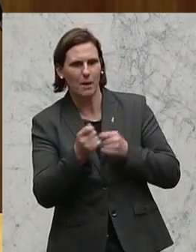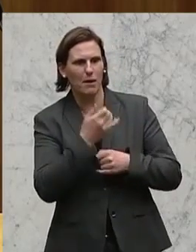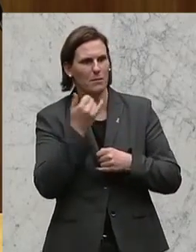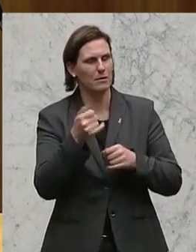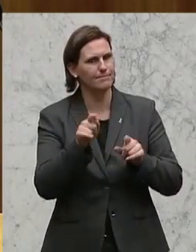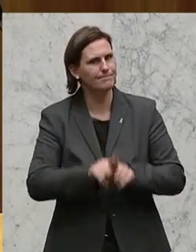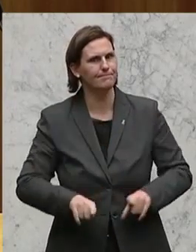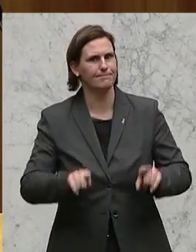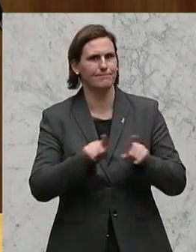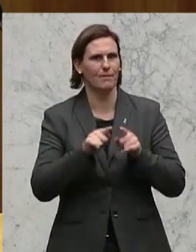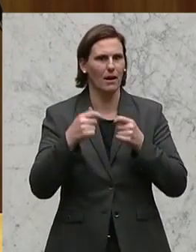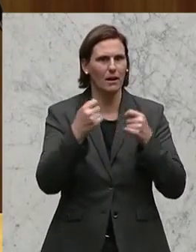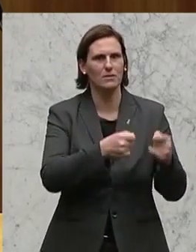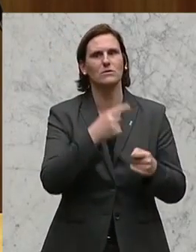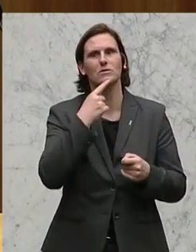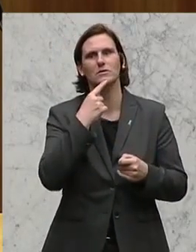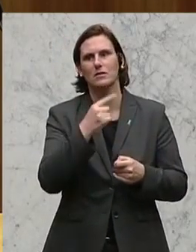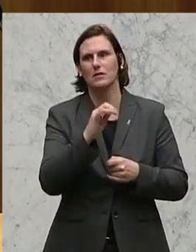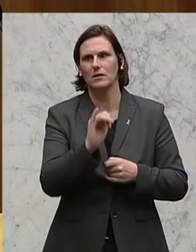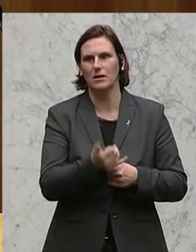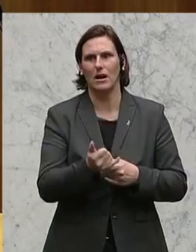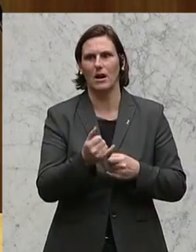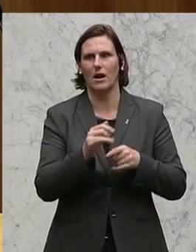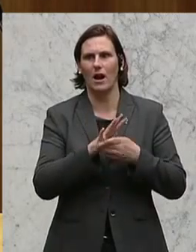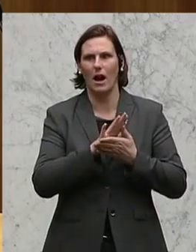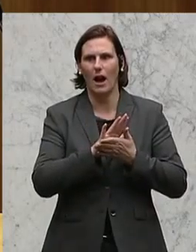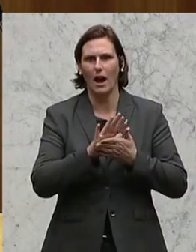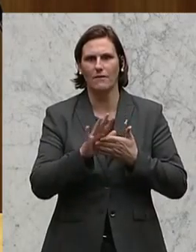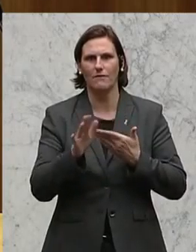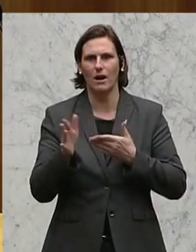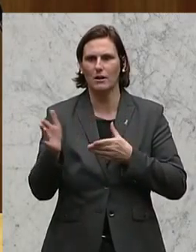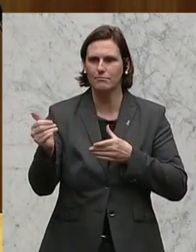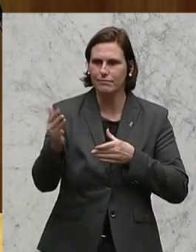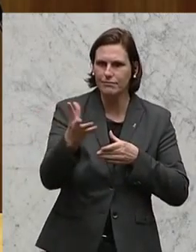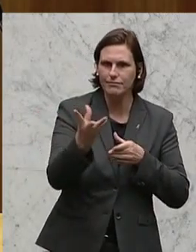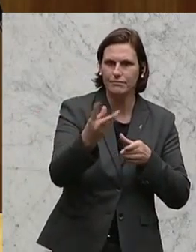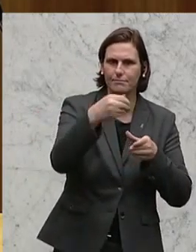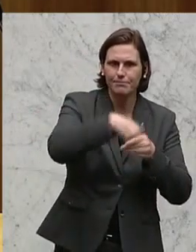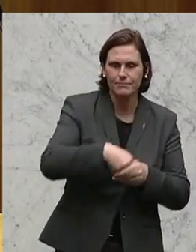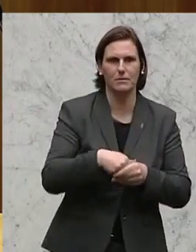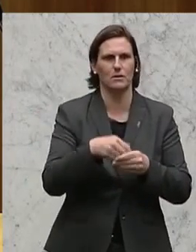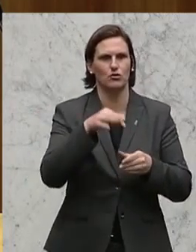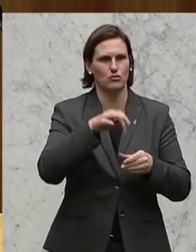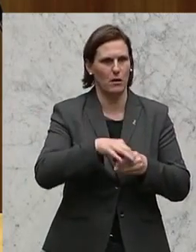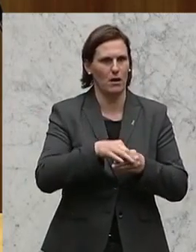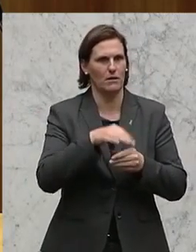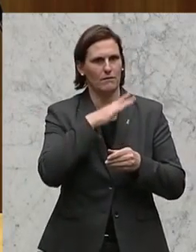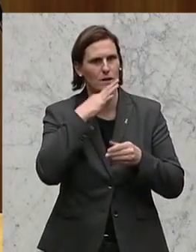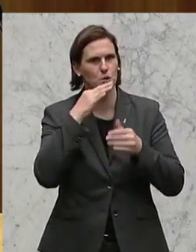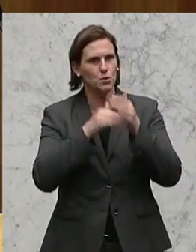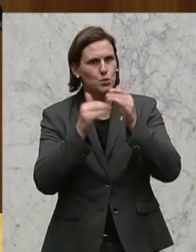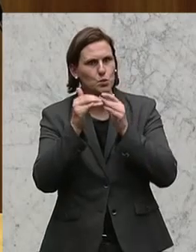wieder eingebracht wird, wenn man sagt, naja, bloß durch das Zusammenlegen der Sozialversicherungsträger spart man sich erstens sehr viel ein und wird das System